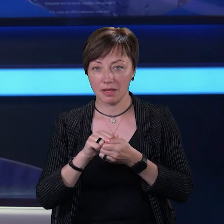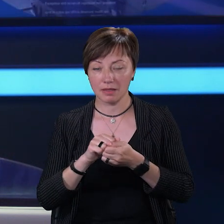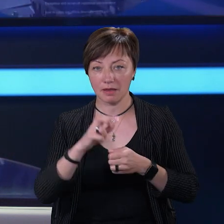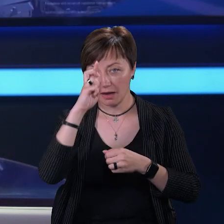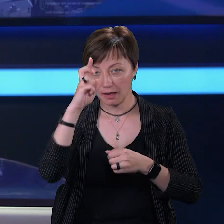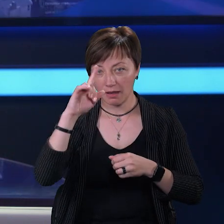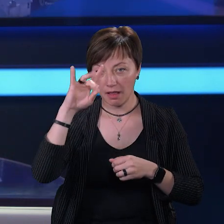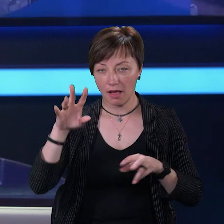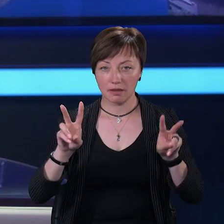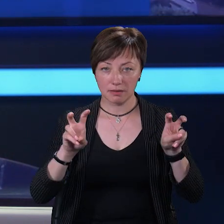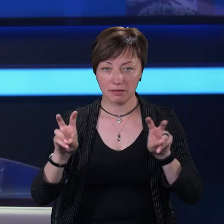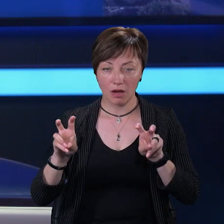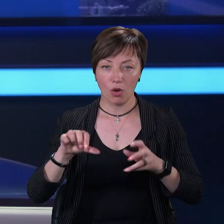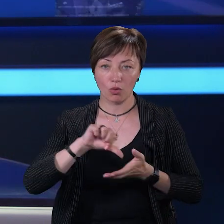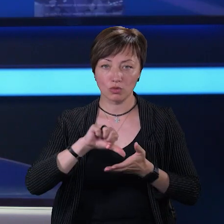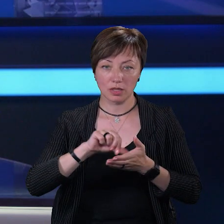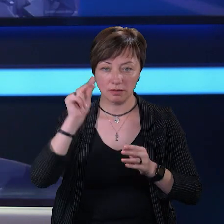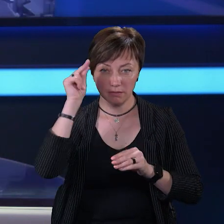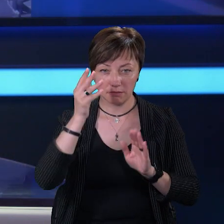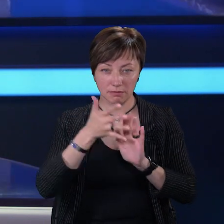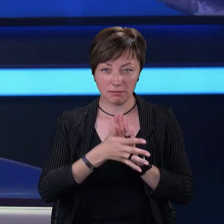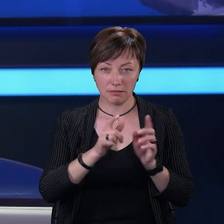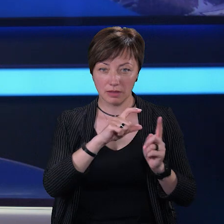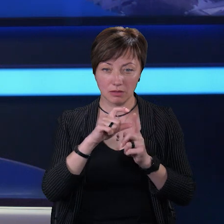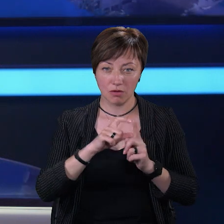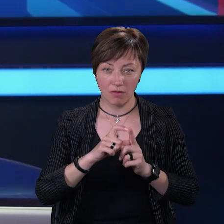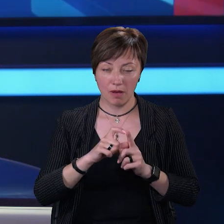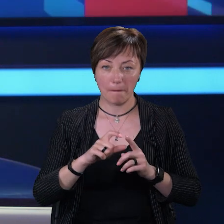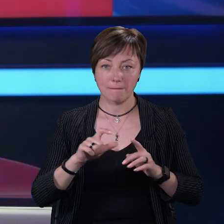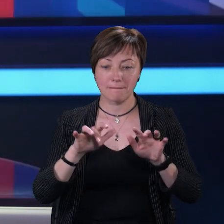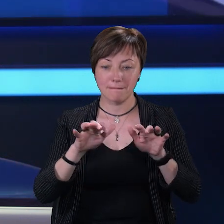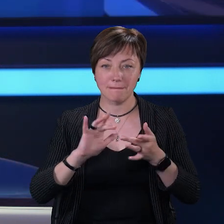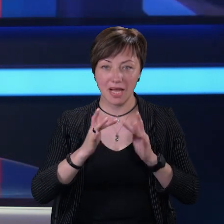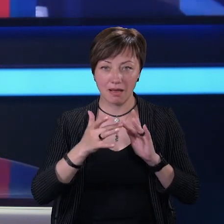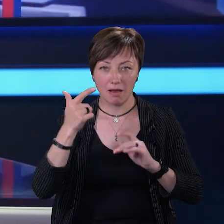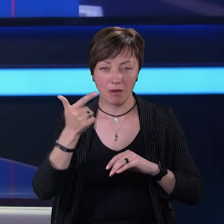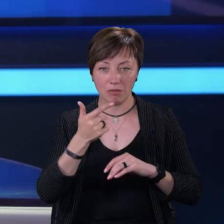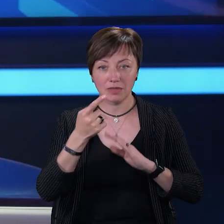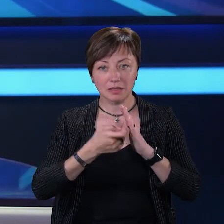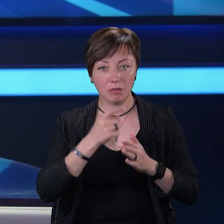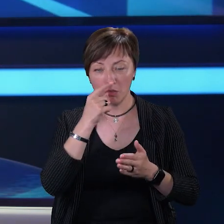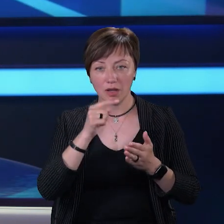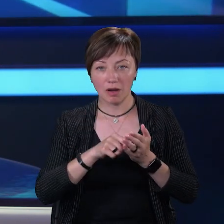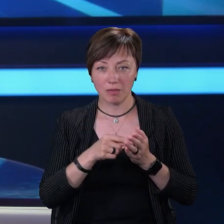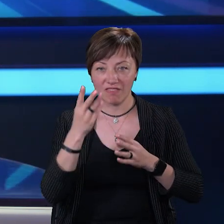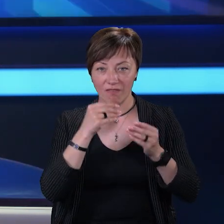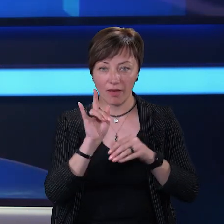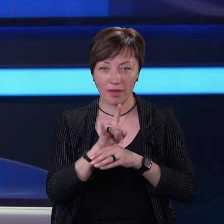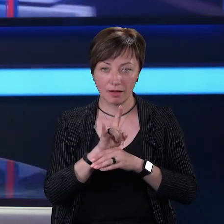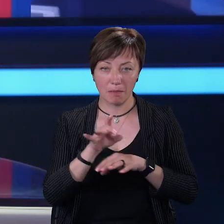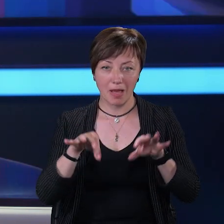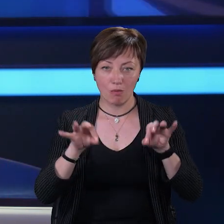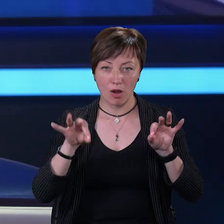легенд». Учасники вивчать терміни з медіаграмотності та дізнаються про те, як не потрапити на гачок фейків та